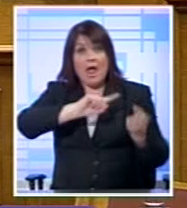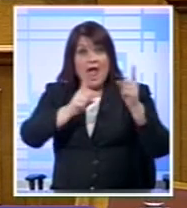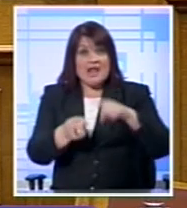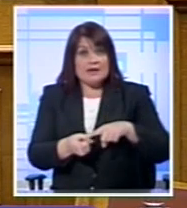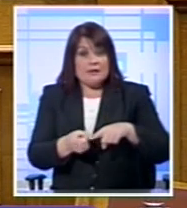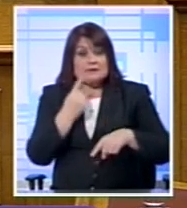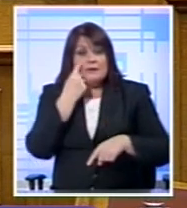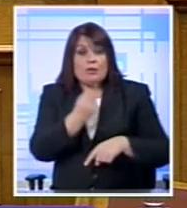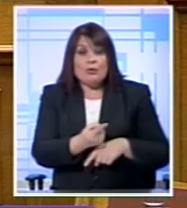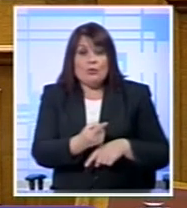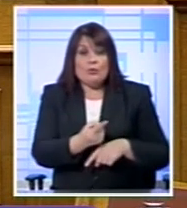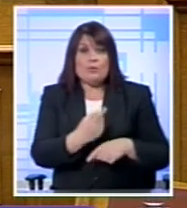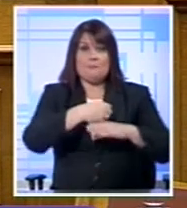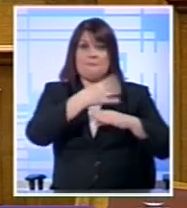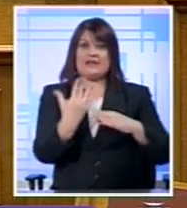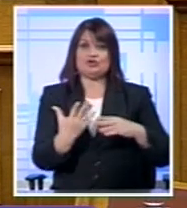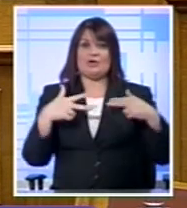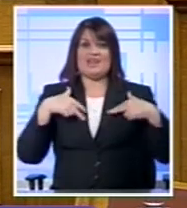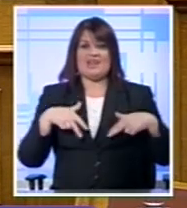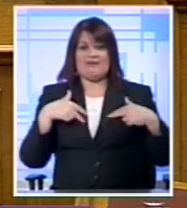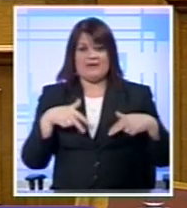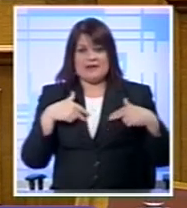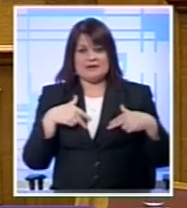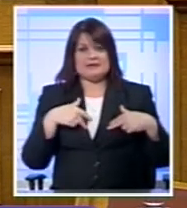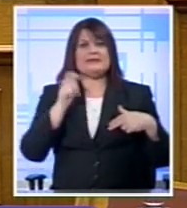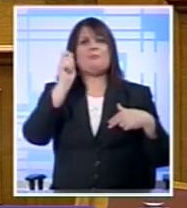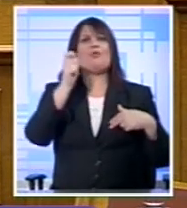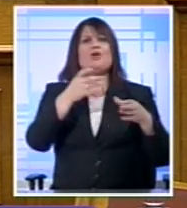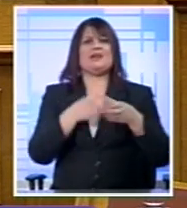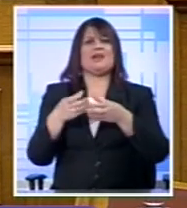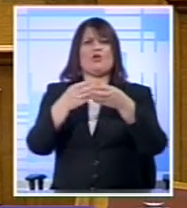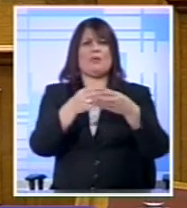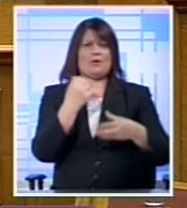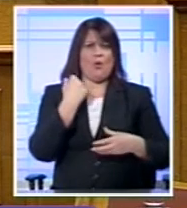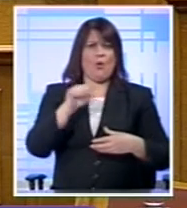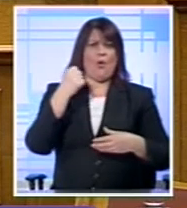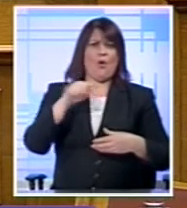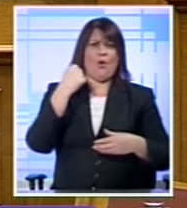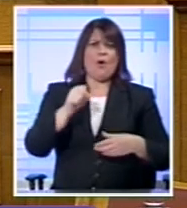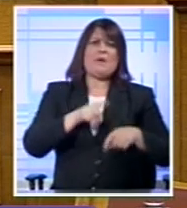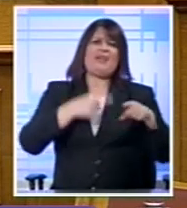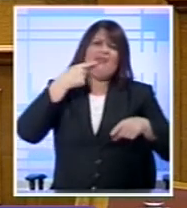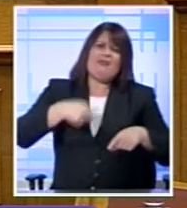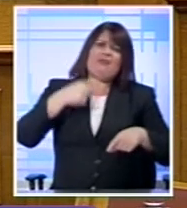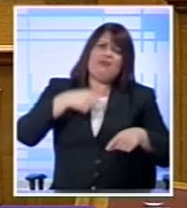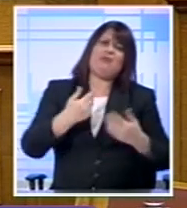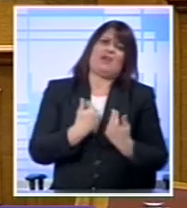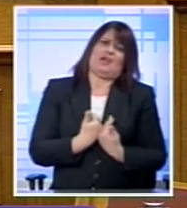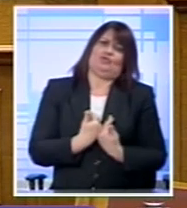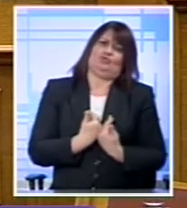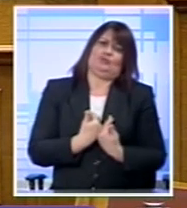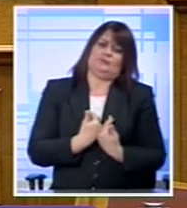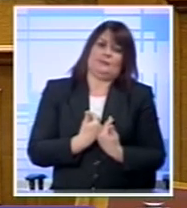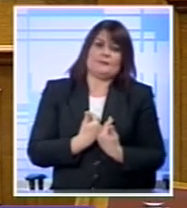η κυβέρνηση Και η νεοριστική μας ομάδα Από τα υπεύθυνα κόμματα ήταν Από άρνηση μέχρι και ύβρις Από